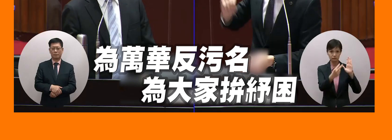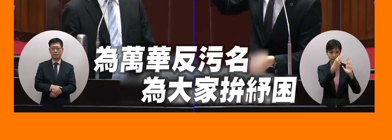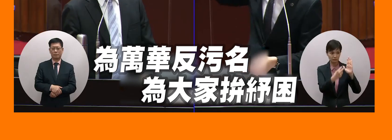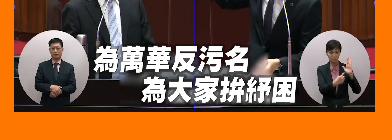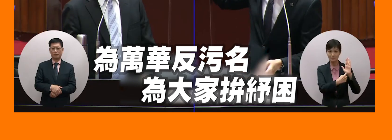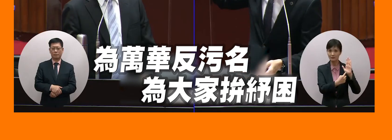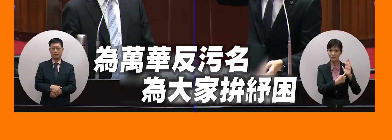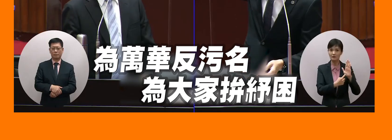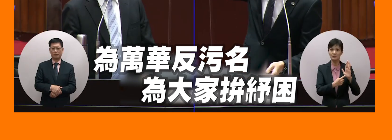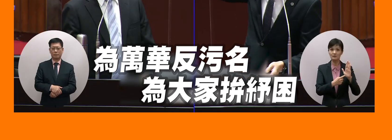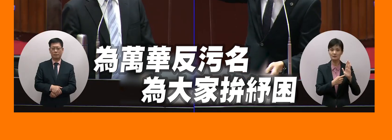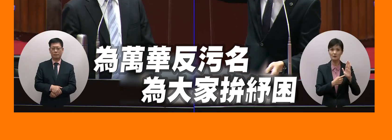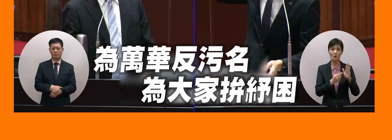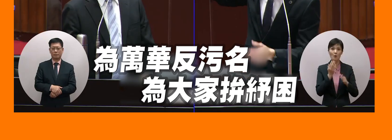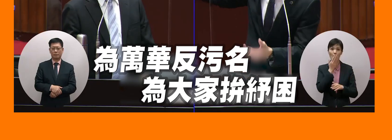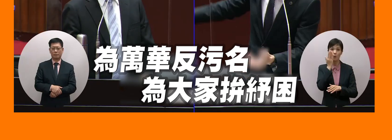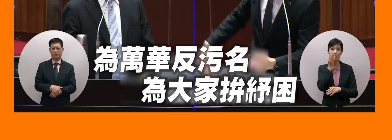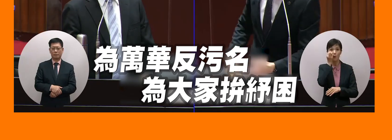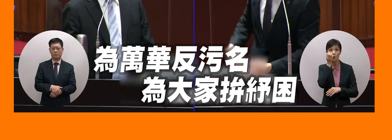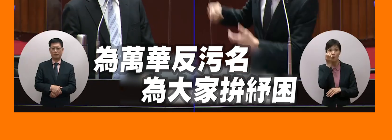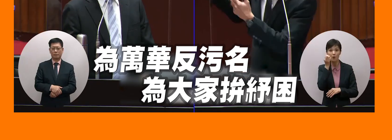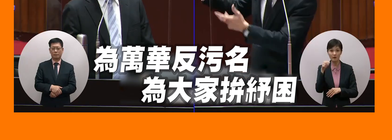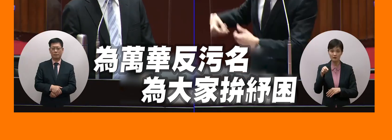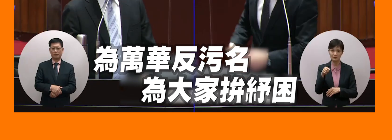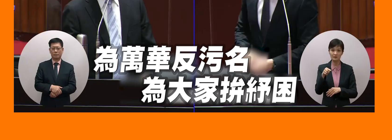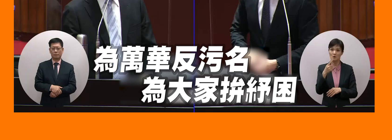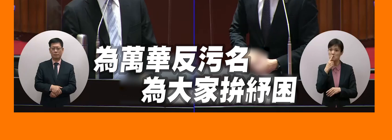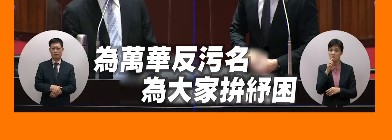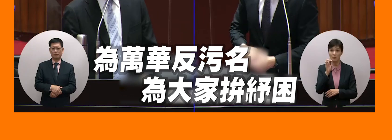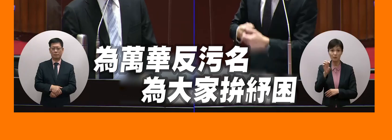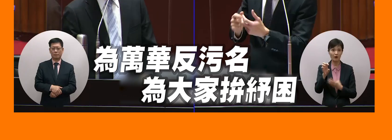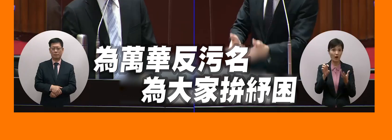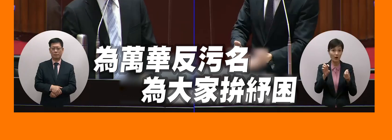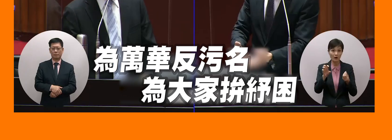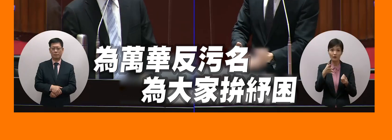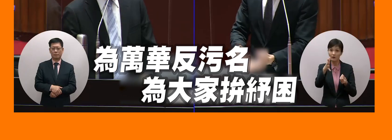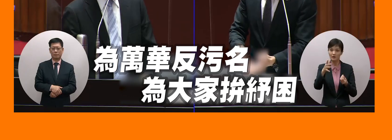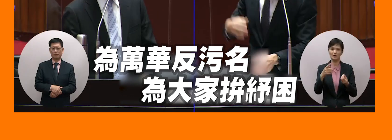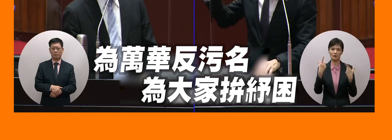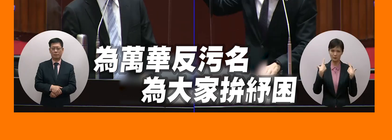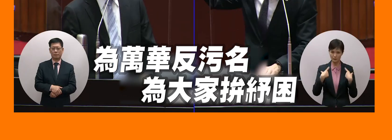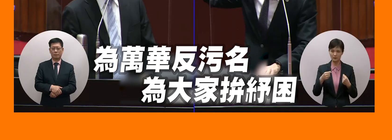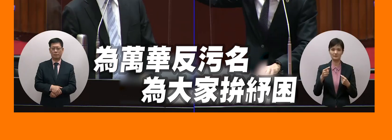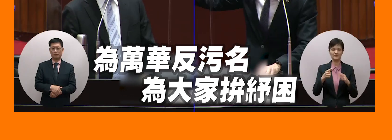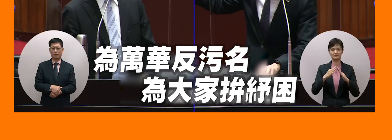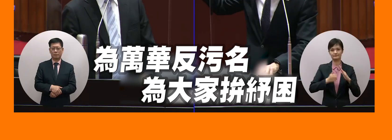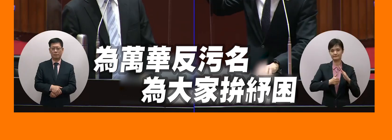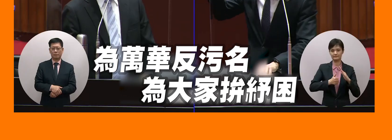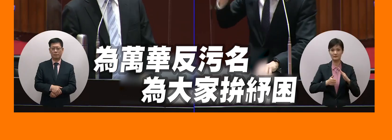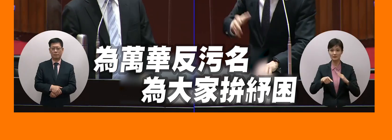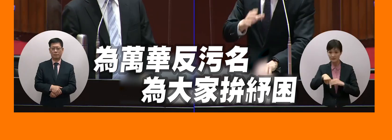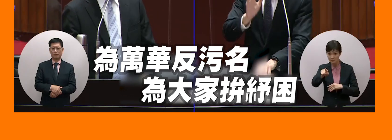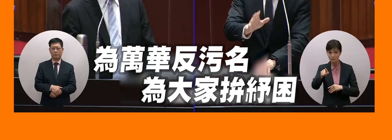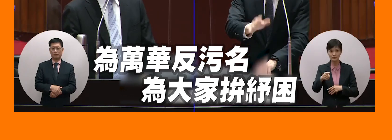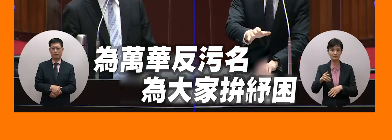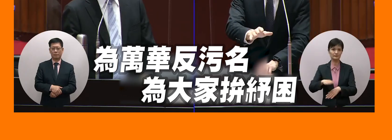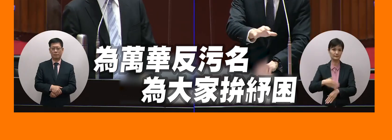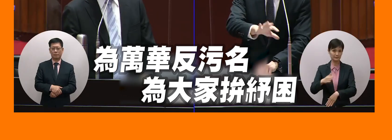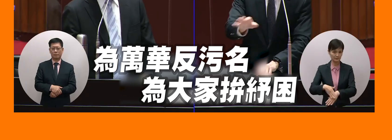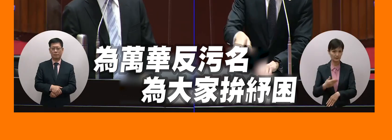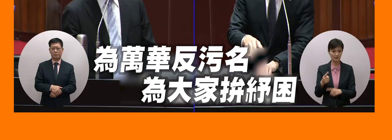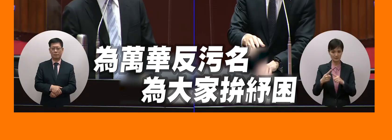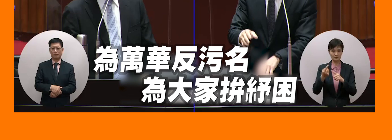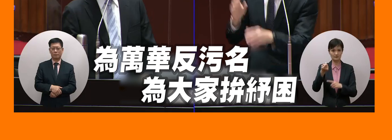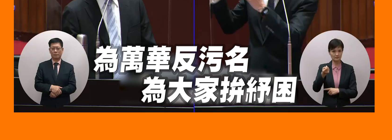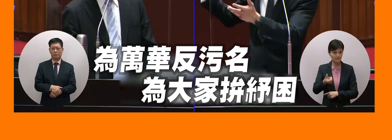高區觀光區都沒有紅店當然那些也沒有紅店那本來就沒有人就比較少人他這樣就是變成五島